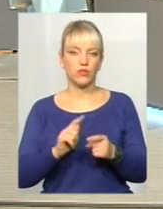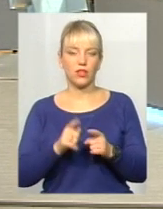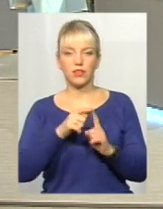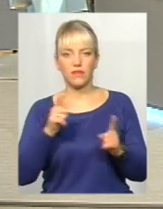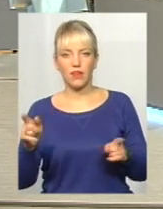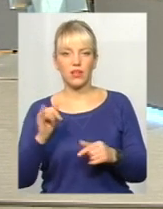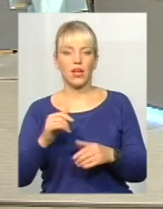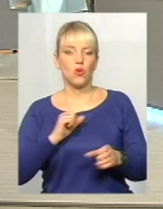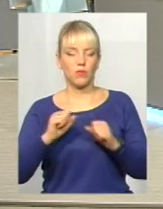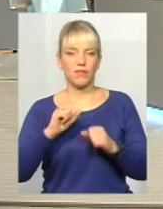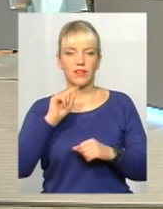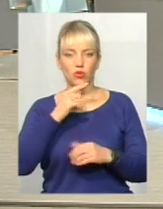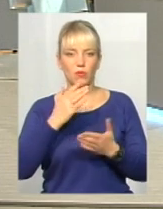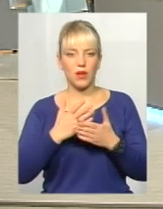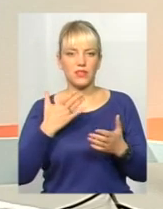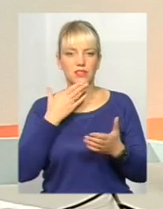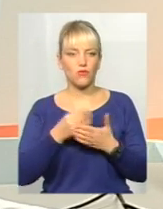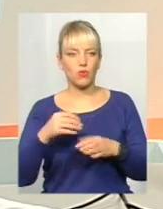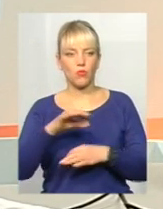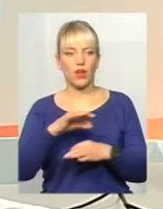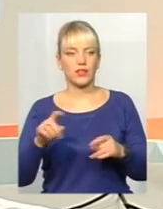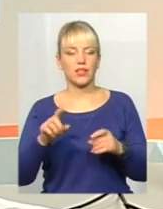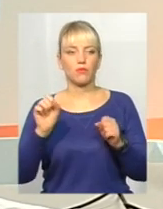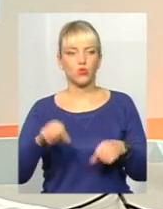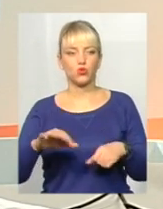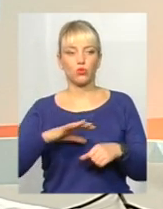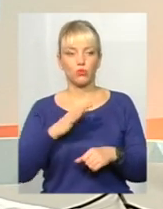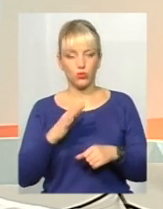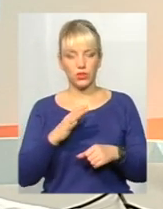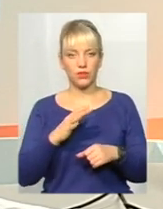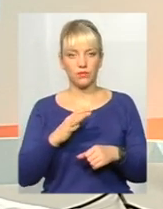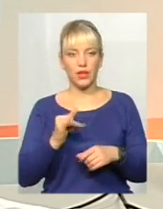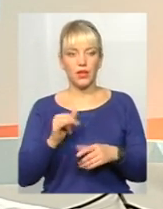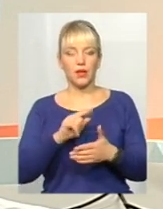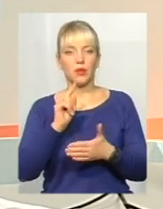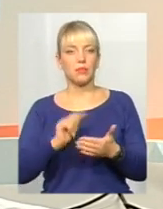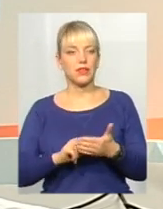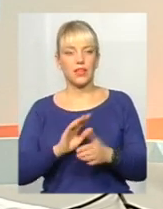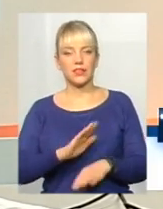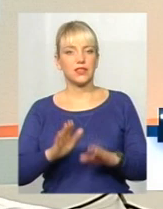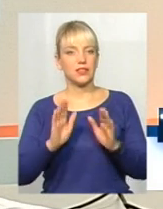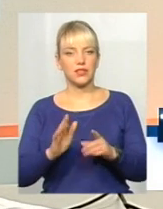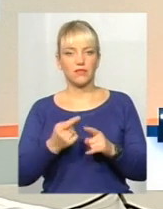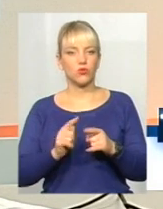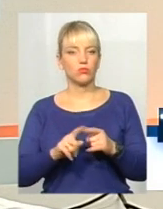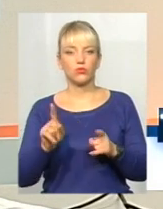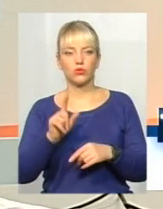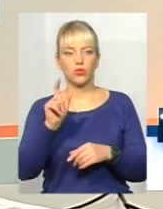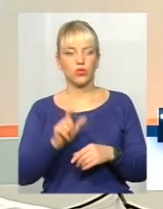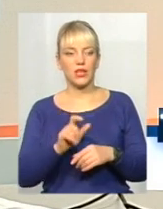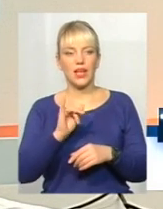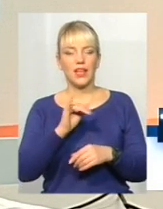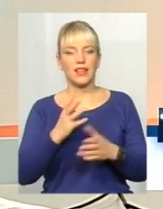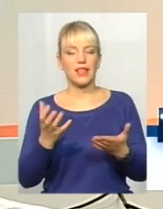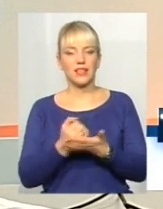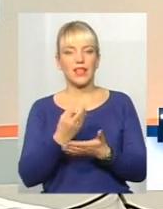вони вже і мають потенційний проект, який там може бути. І питання ж не тільки стоїть в тому, щоб знати інвестора. Інвестори